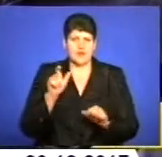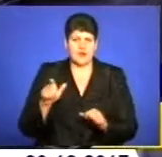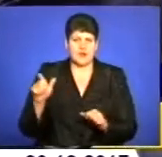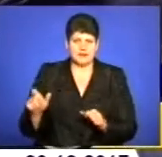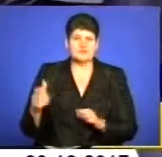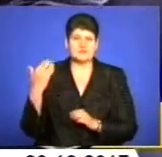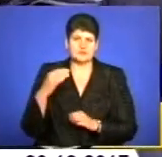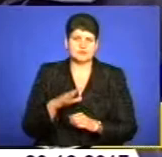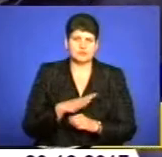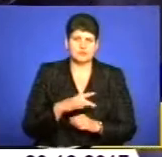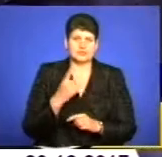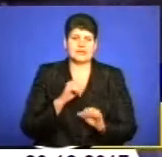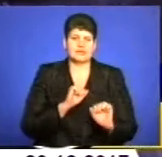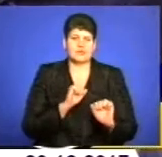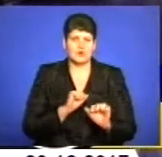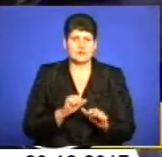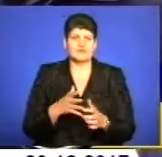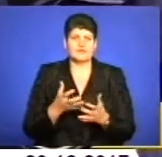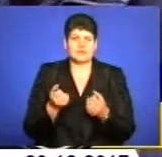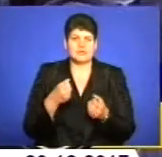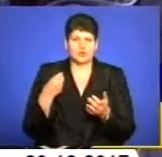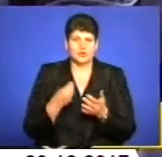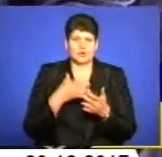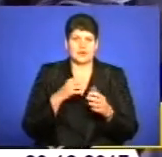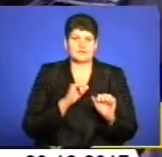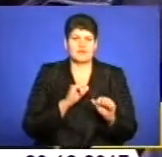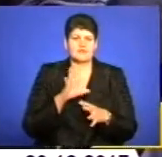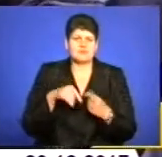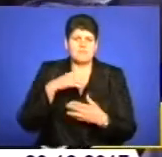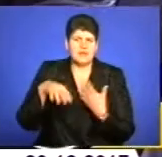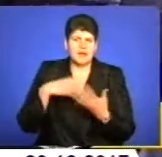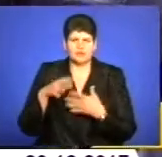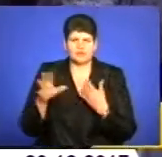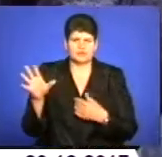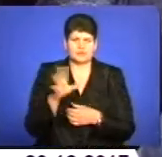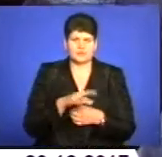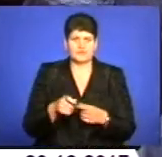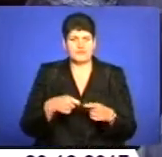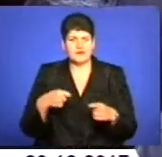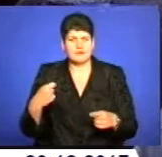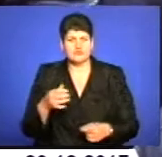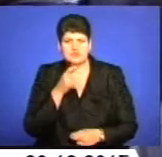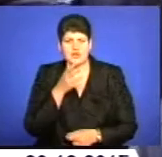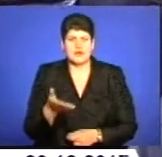один адвокат, він його не задовольняв, наняли дорогих адвокатів, які все перекручують, повністю все. Тянуть час.